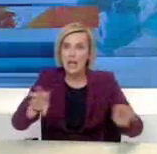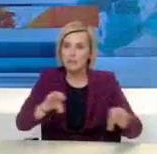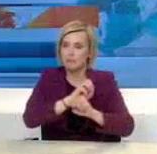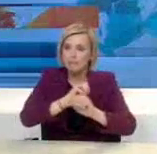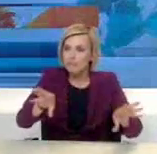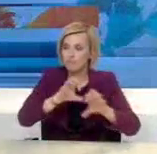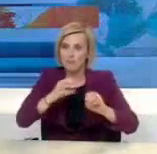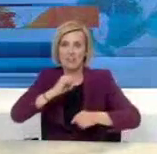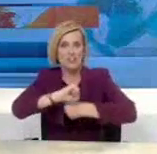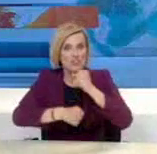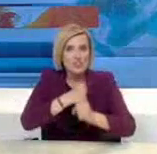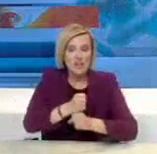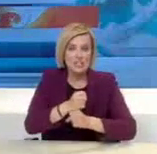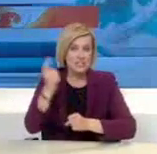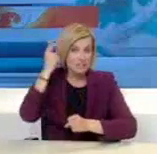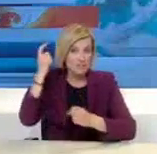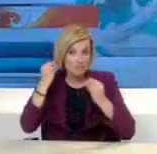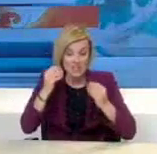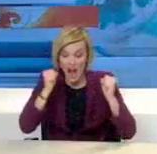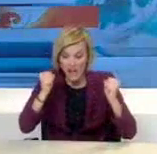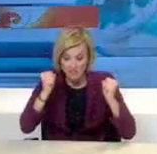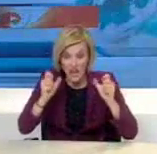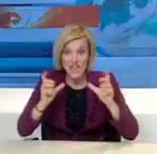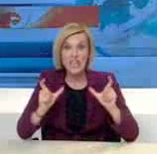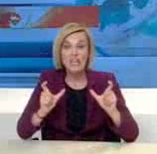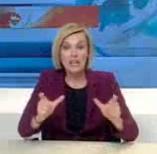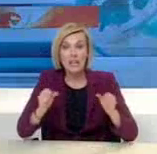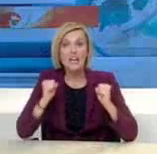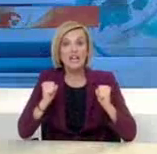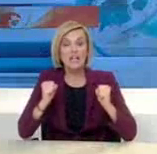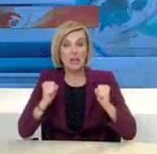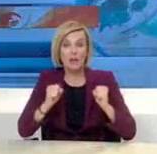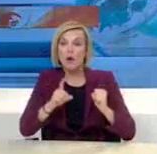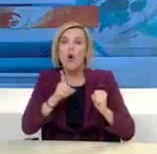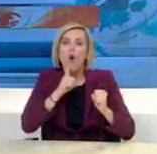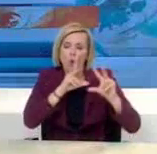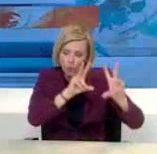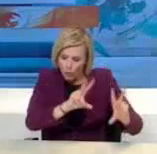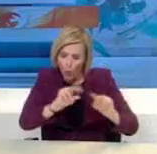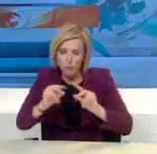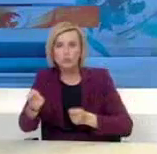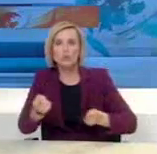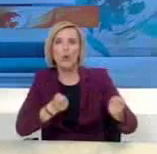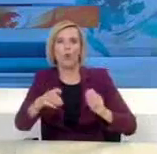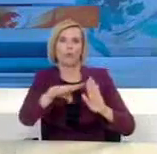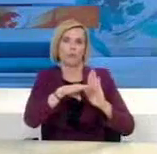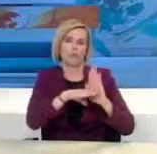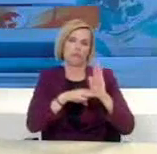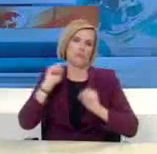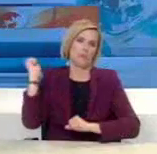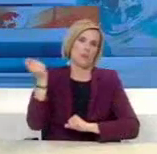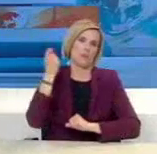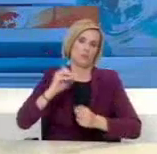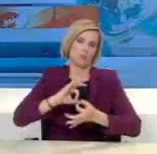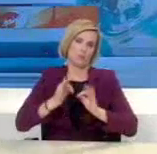απαραίτητες δράσεις προκειμένου να διασφαλιστεί η δημόσια υγεία, σύμφωνα με όσα ισχύουν και τις οδηγίες του Εθνικού Οργανισμού Δημόσιας Υγείας.